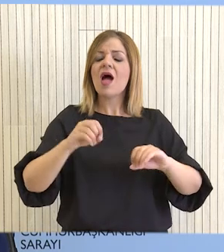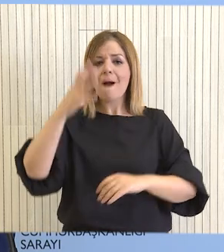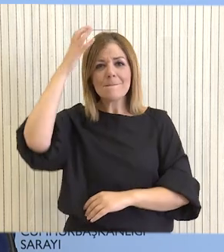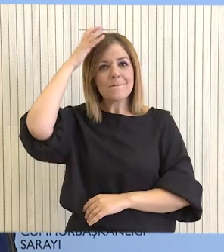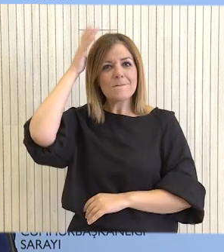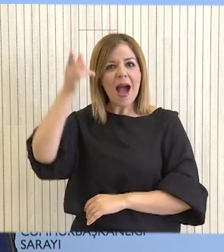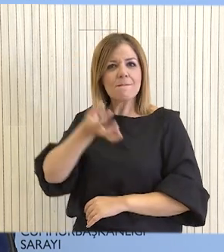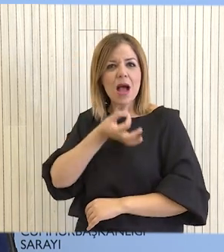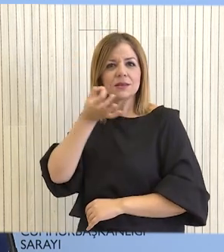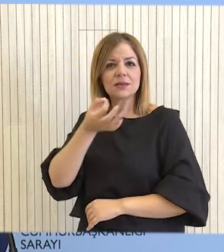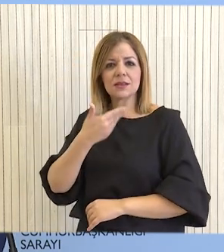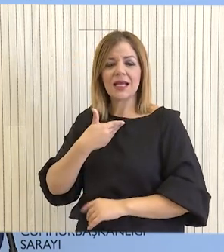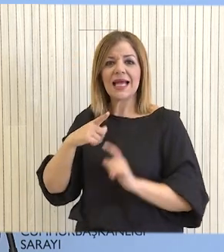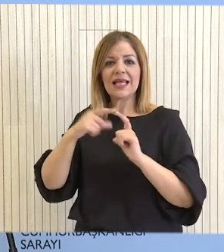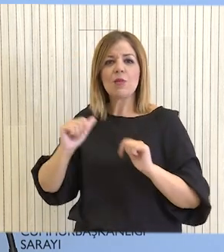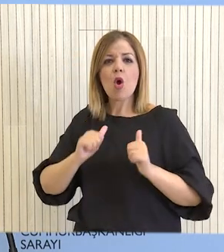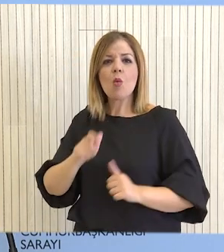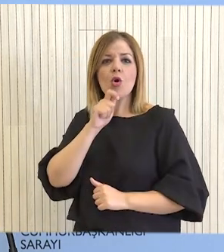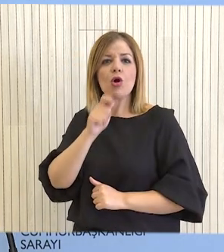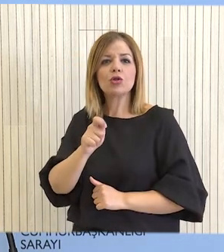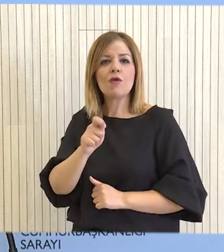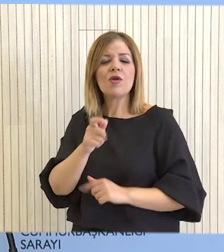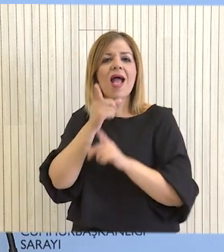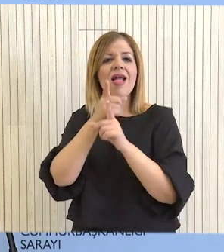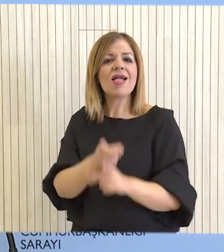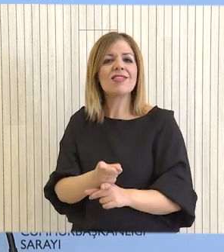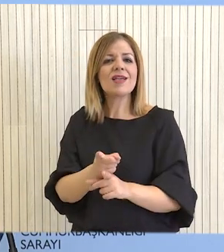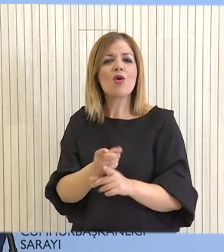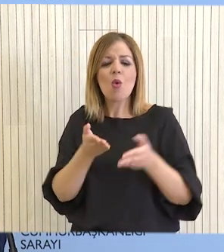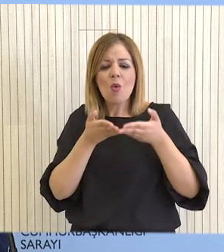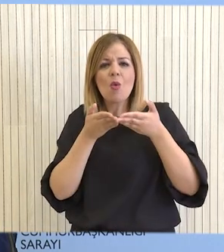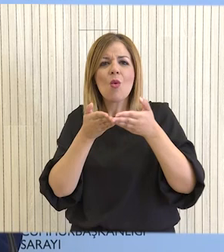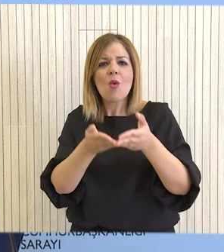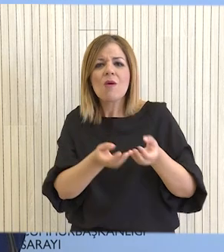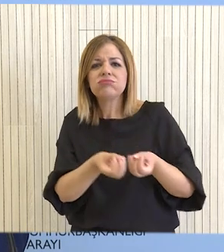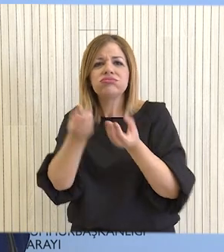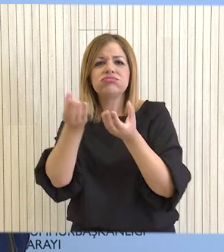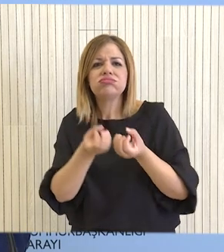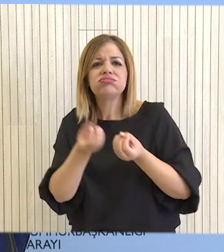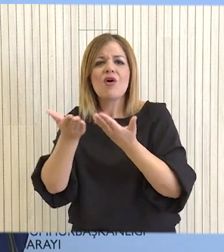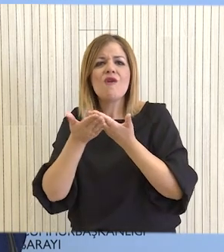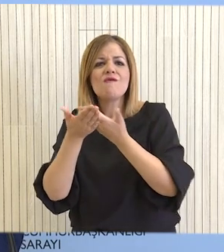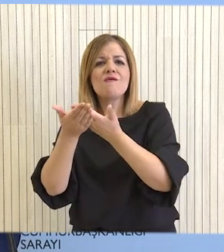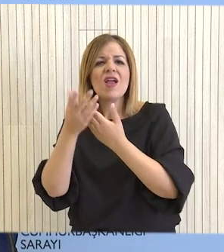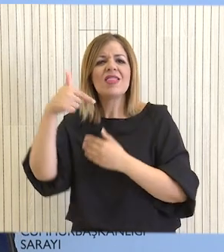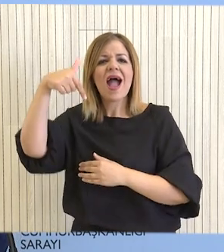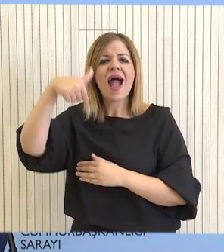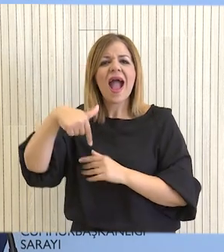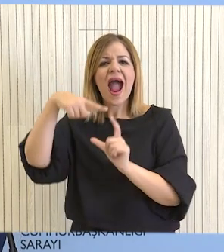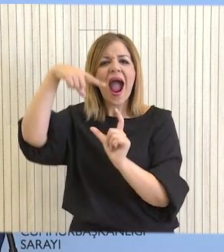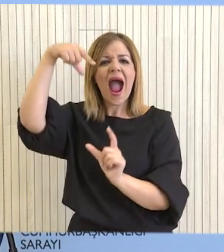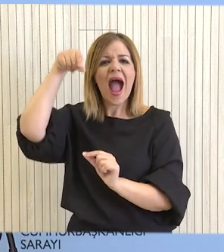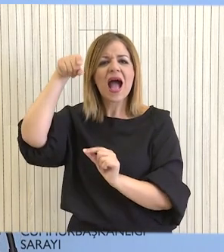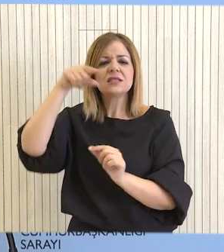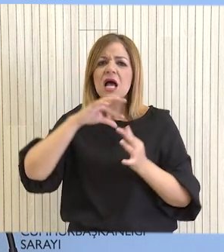αγιότητα για την πρωτοβουλία της Κυπριακής Δημοκρατίας σχετικά με την δημιουργία θαλάσσιου διαδρόμου για ασφαλή, απρόσκοπτη, μεγάλης